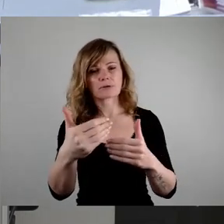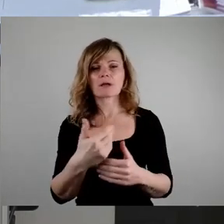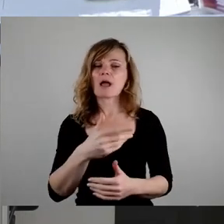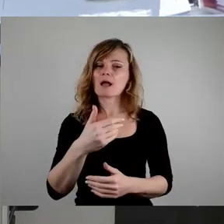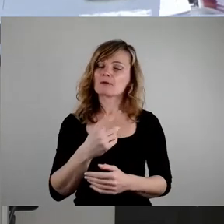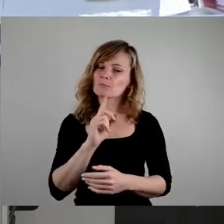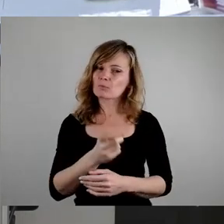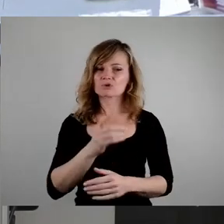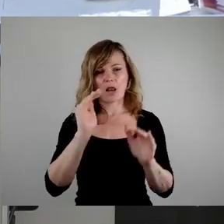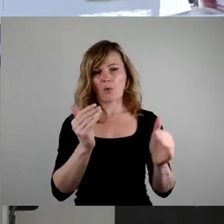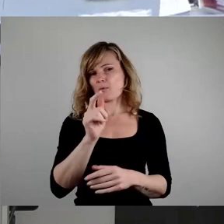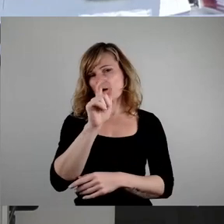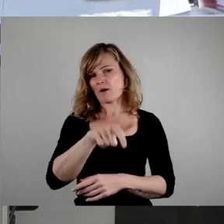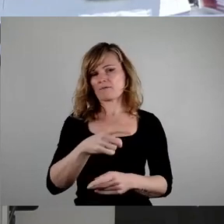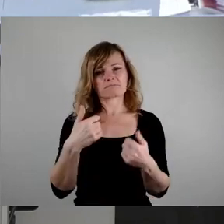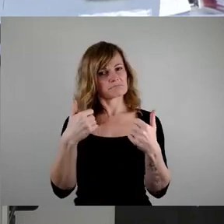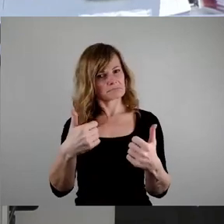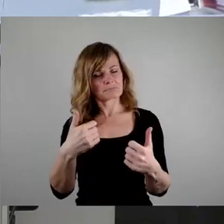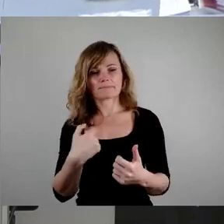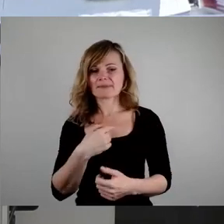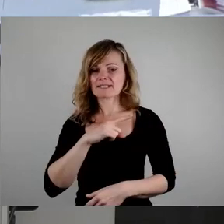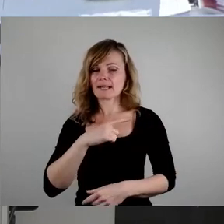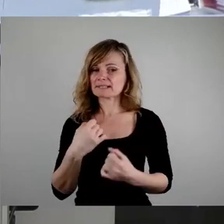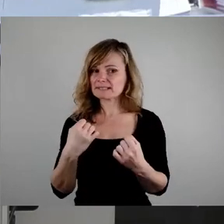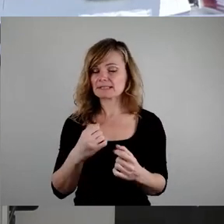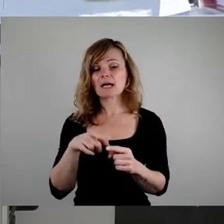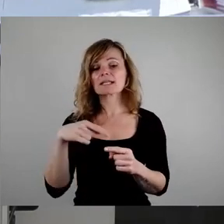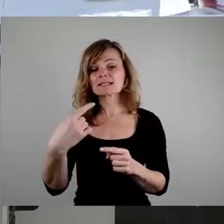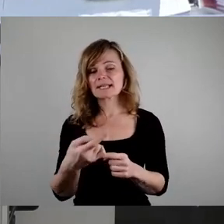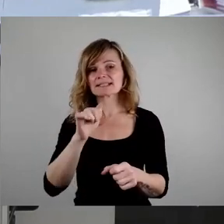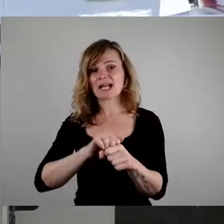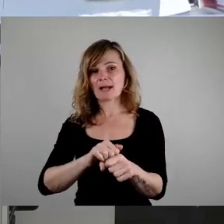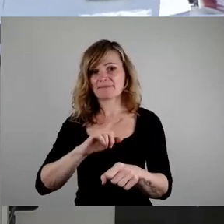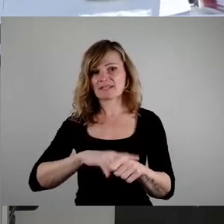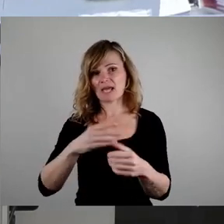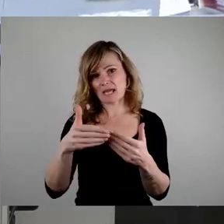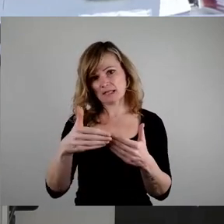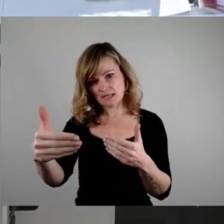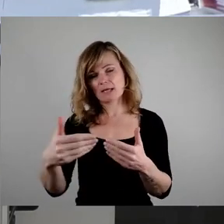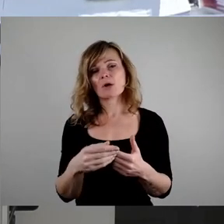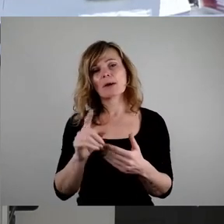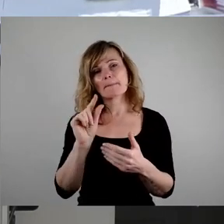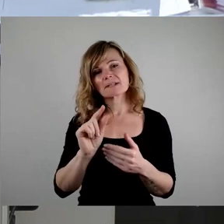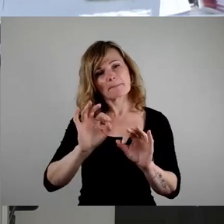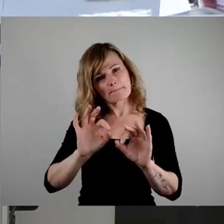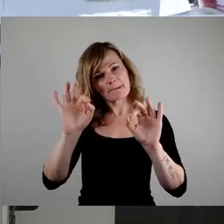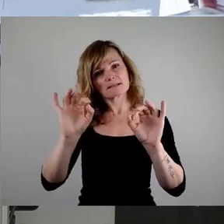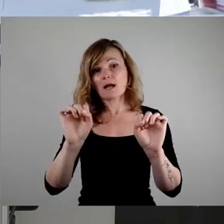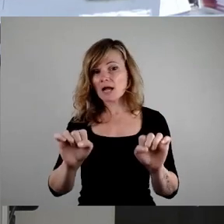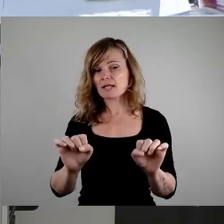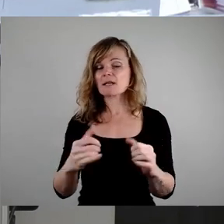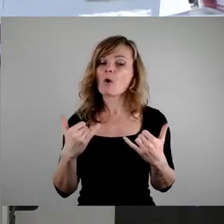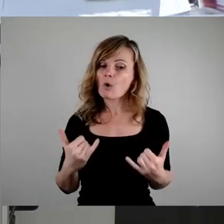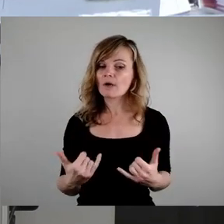und ich bin mir sehr sicher, dass auch in der nächsten Amtszeit dies sich noch ein bisschen optimieren lässt. Ich würde mir heute auf jeden Fall